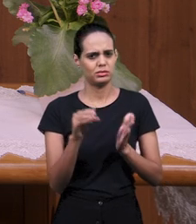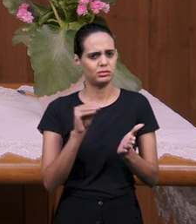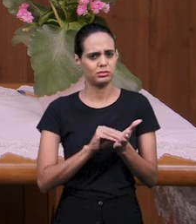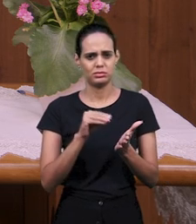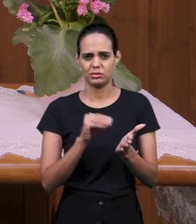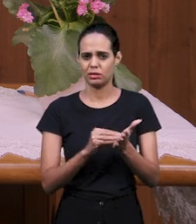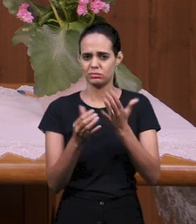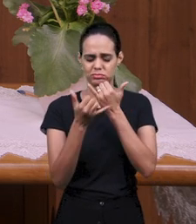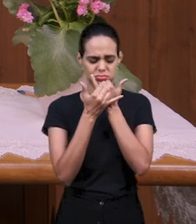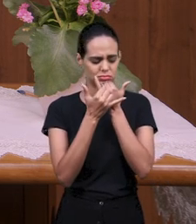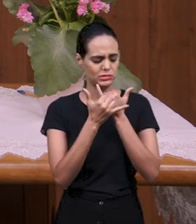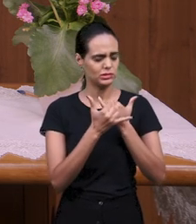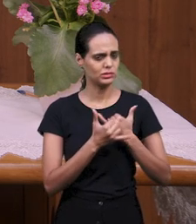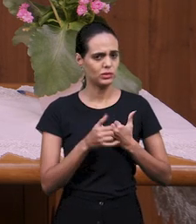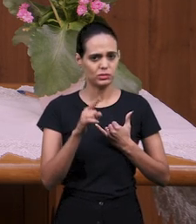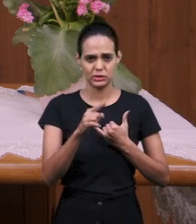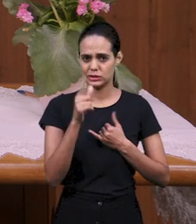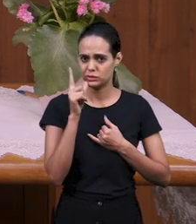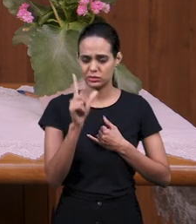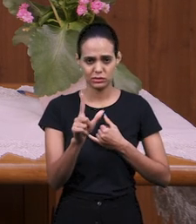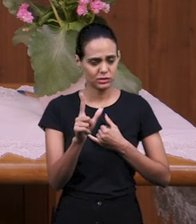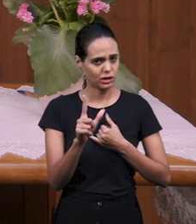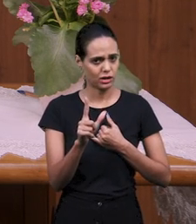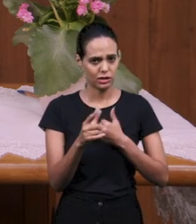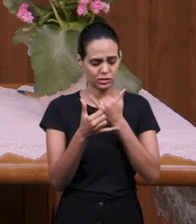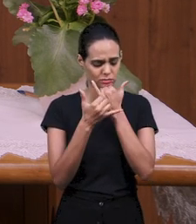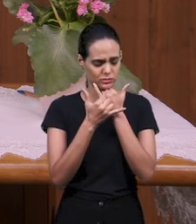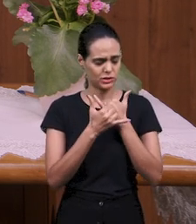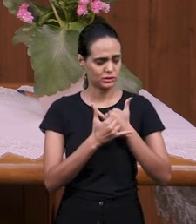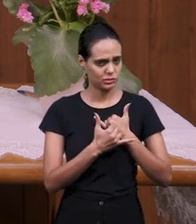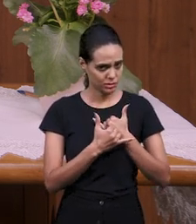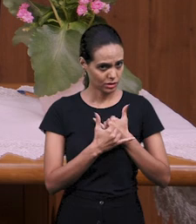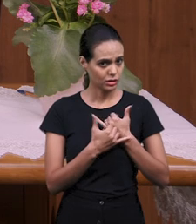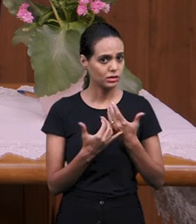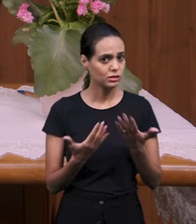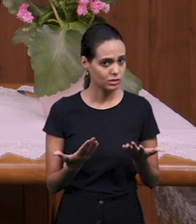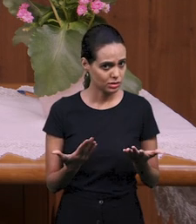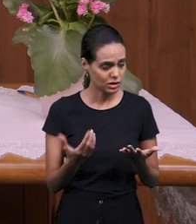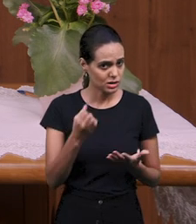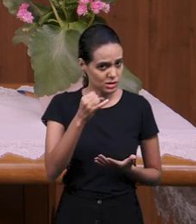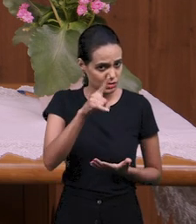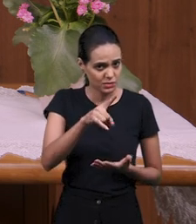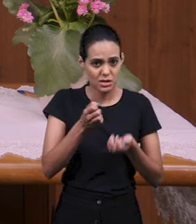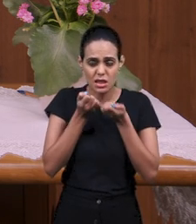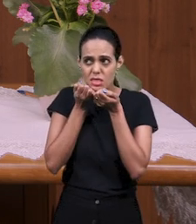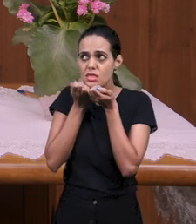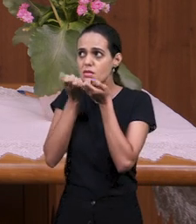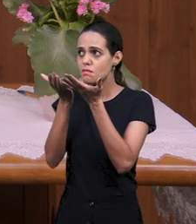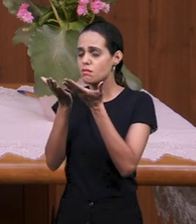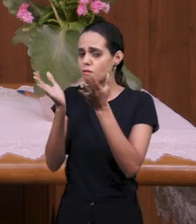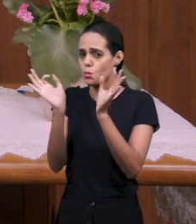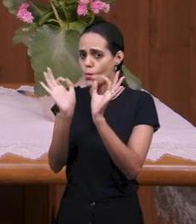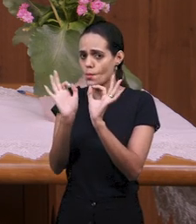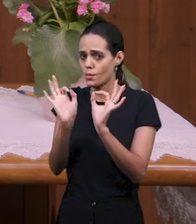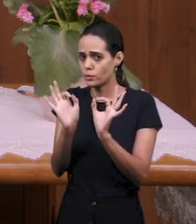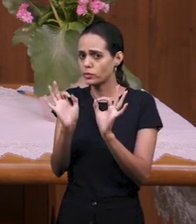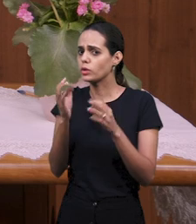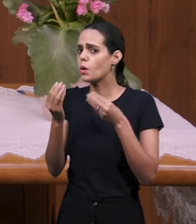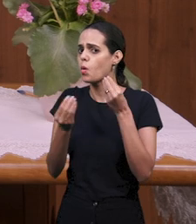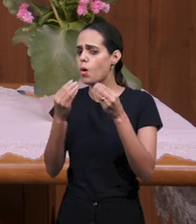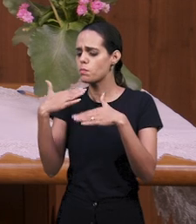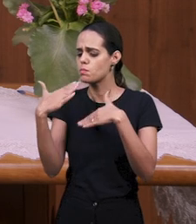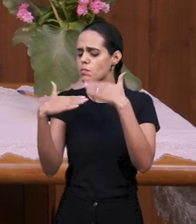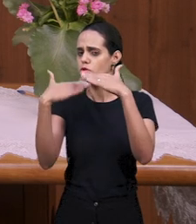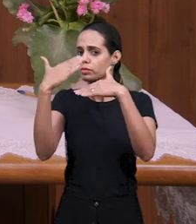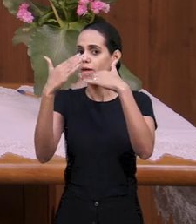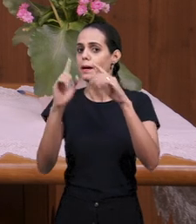Посмотрите внимательно. «Скрывающий свои преступления не будет уметь успеха, а кто сознается и